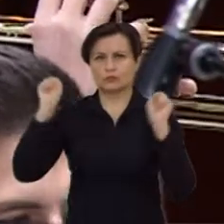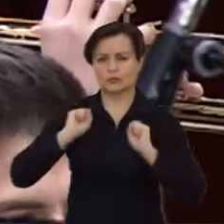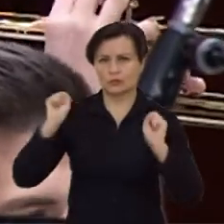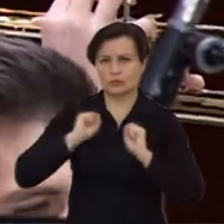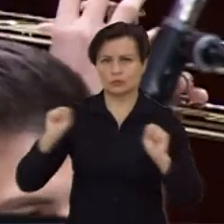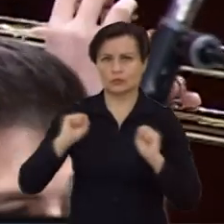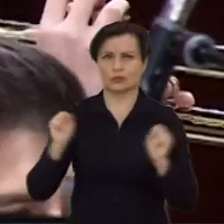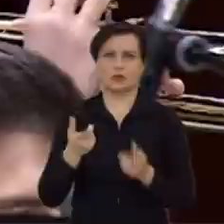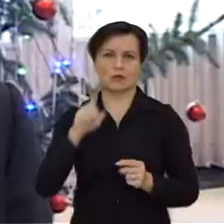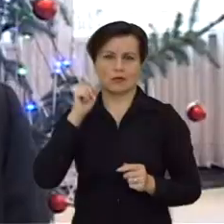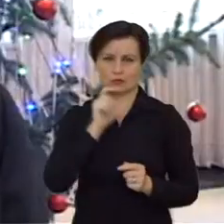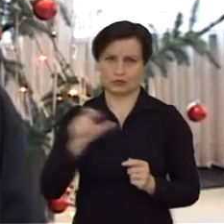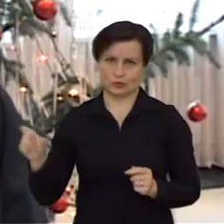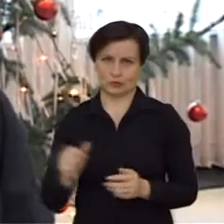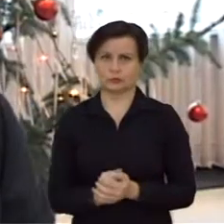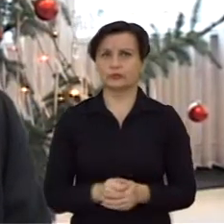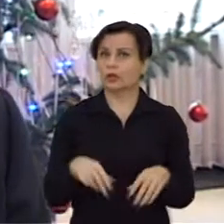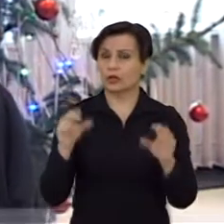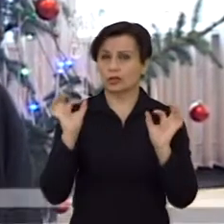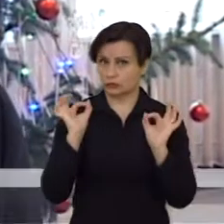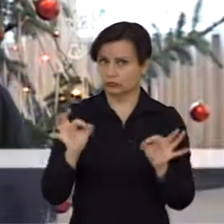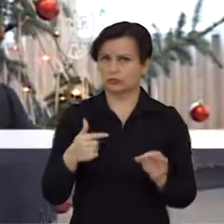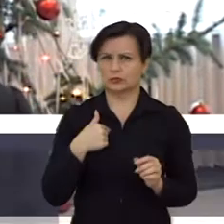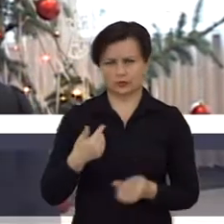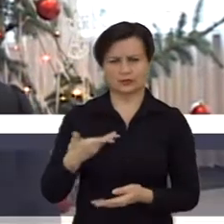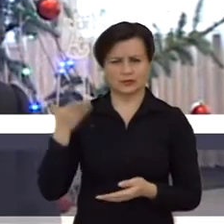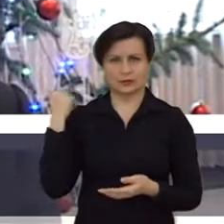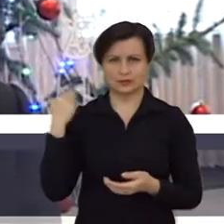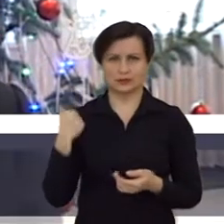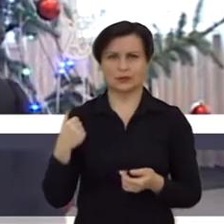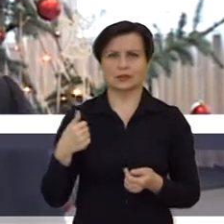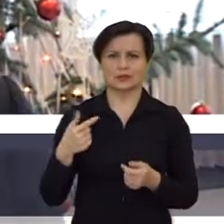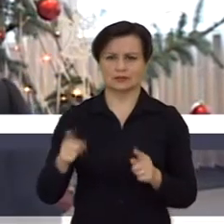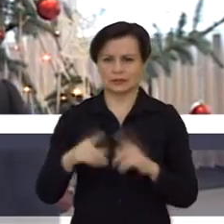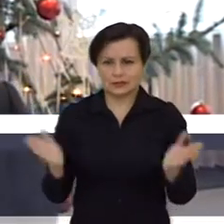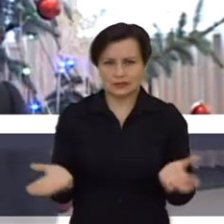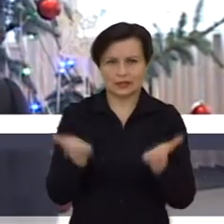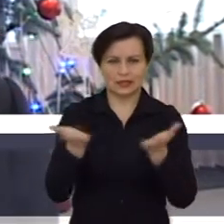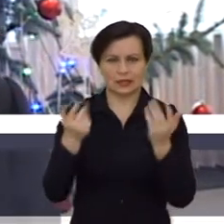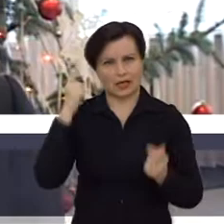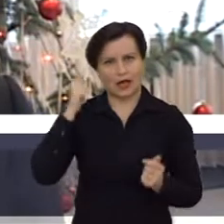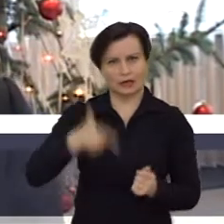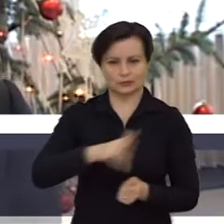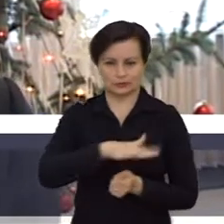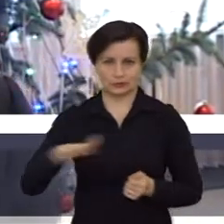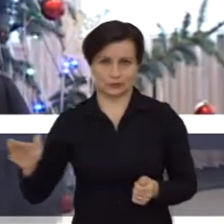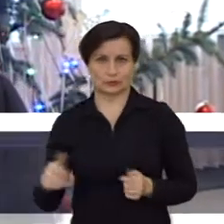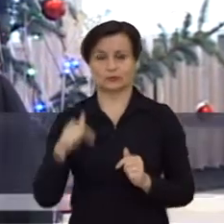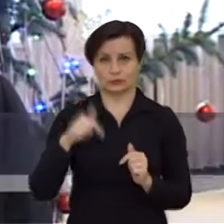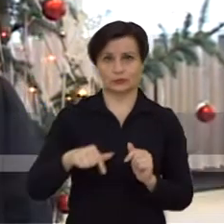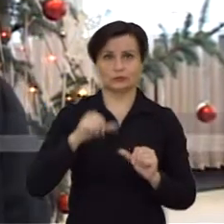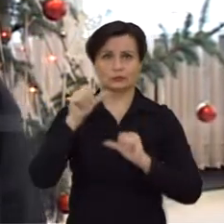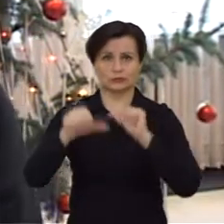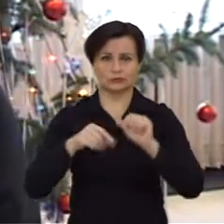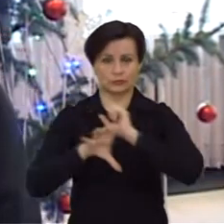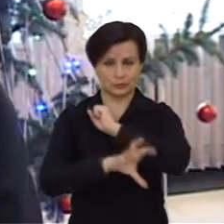sportuojančių jaunuolių. Iš tiesų, jau mes labai seniai skatina mūsų gabiausius vaikus ir šiemet nei šimtis. Vėl eilinį kartą metų